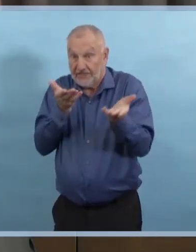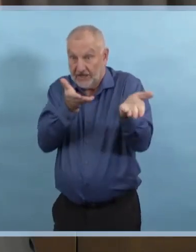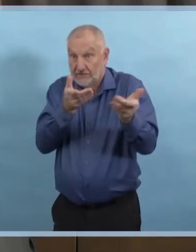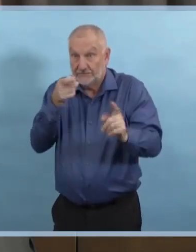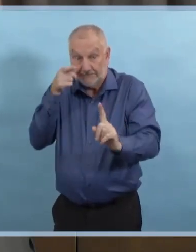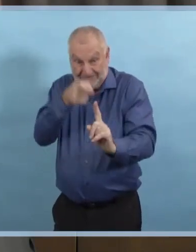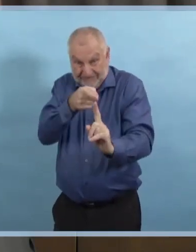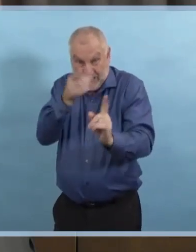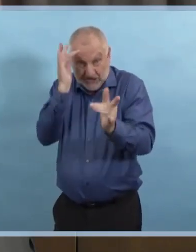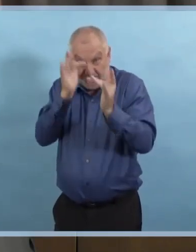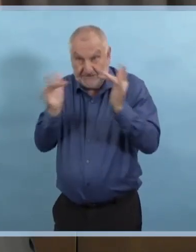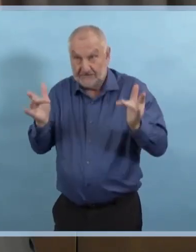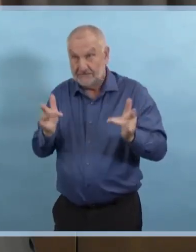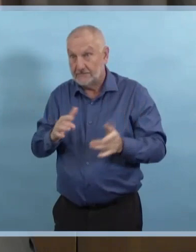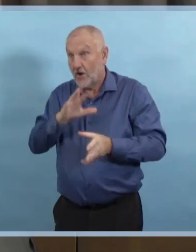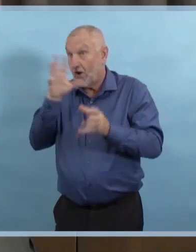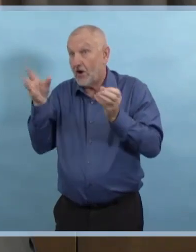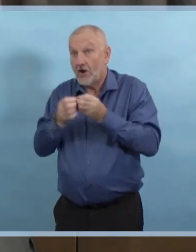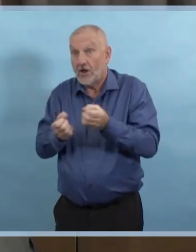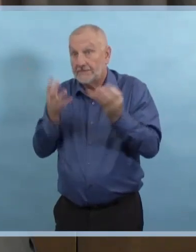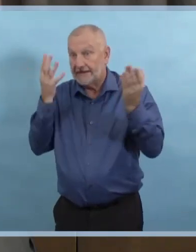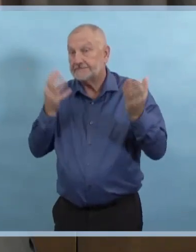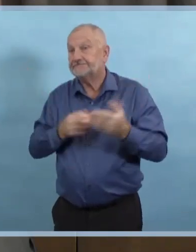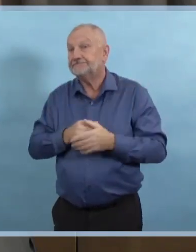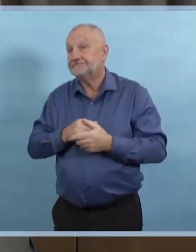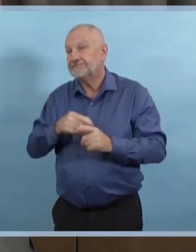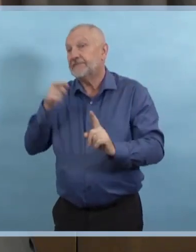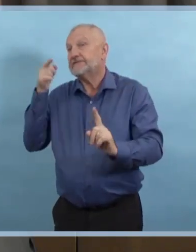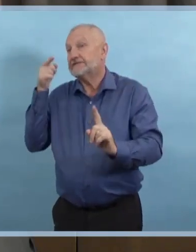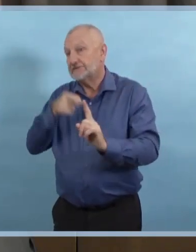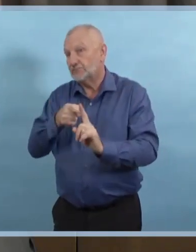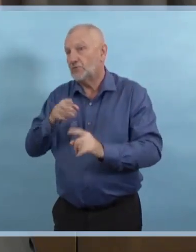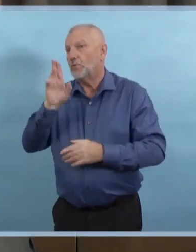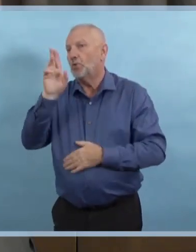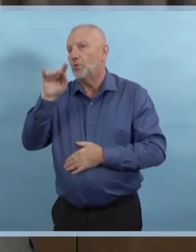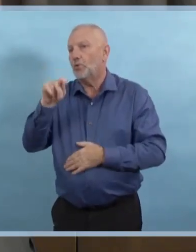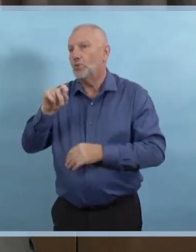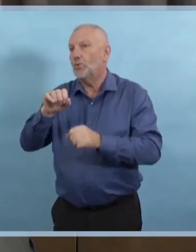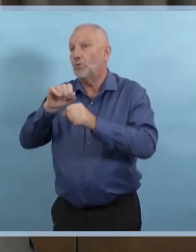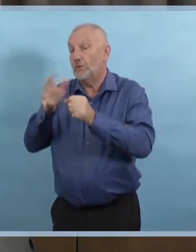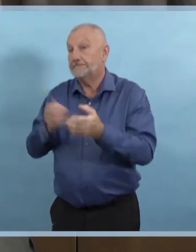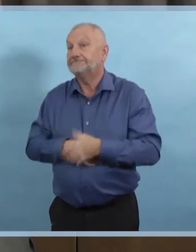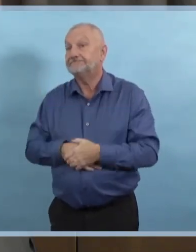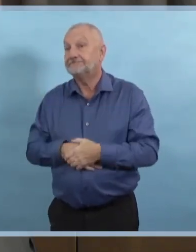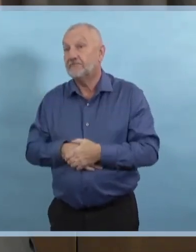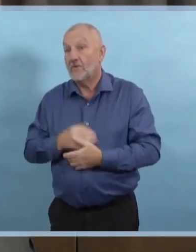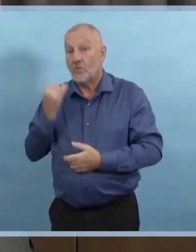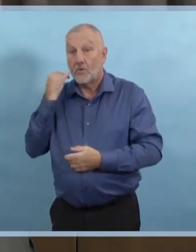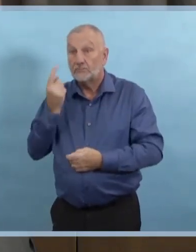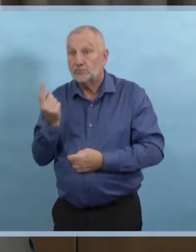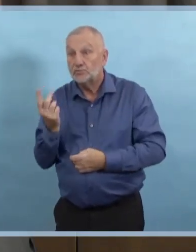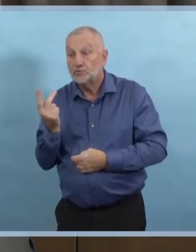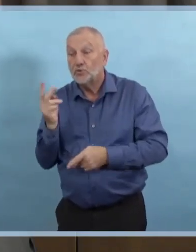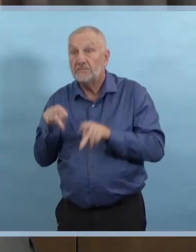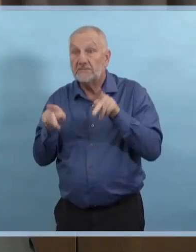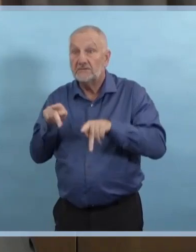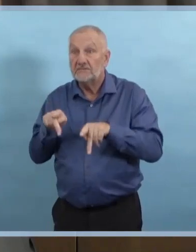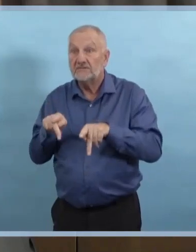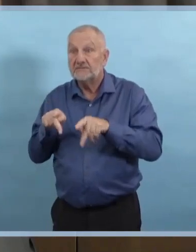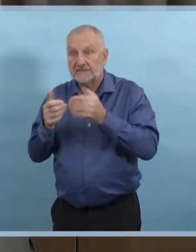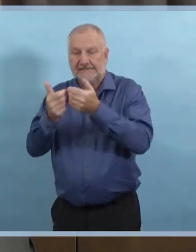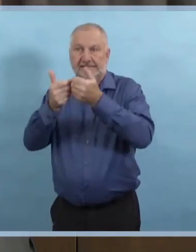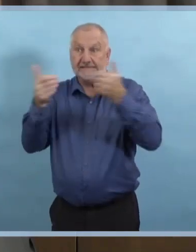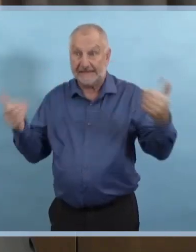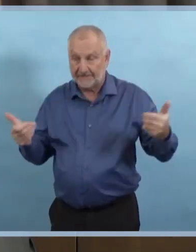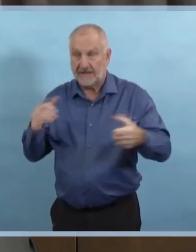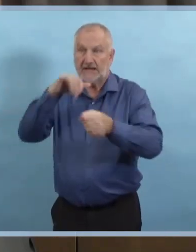ou deux patients, ils sont simplement isolés, mais dans un environnement mixte avec d'autres patients.